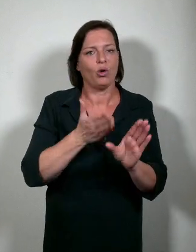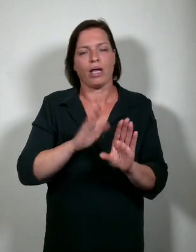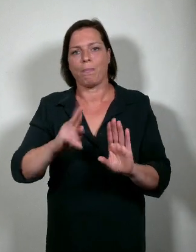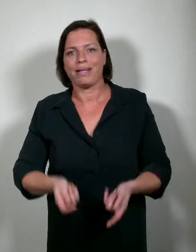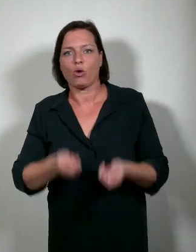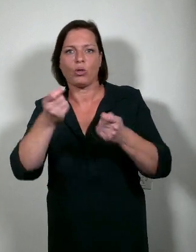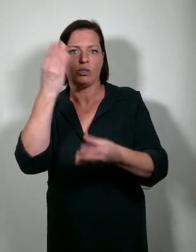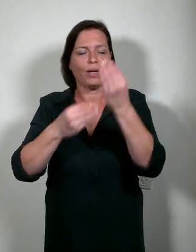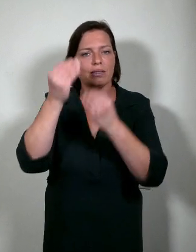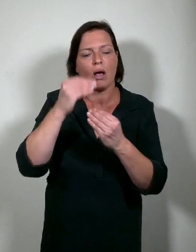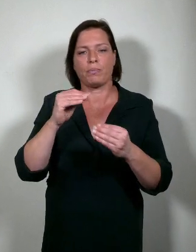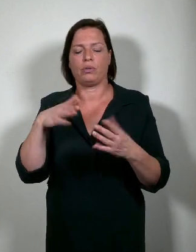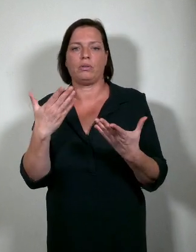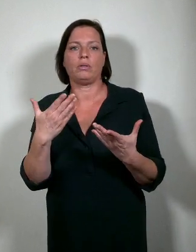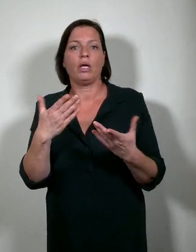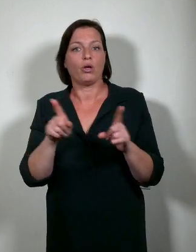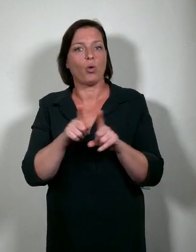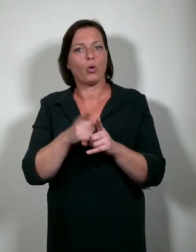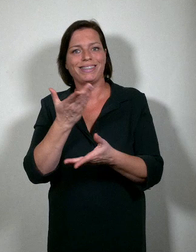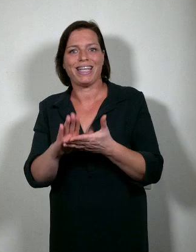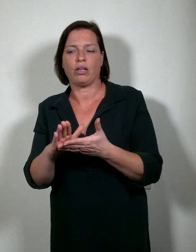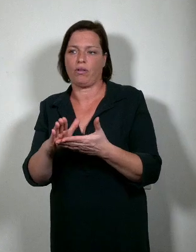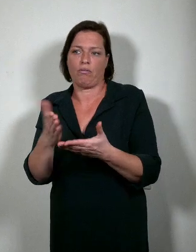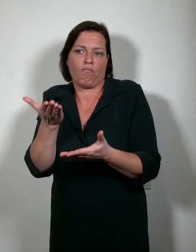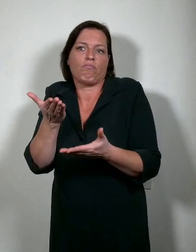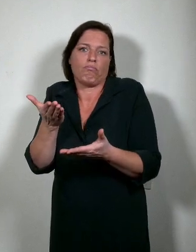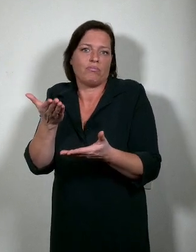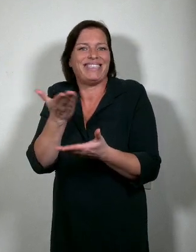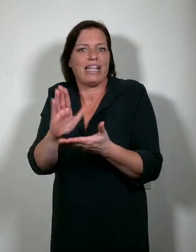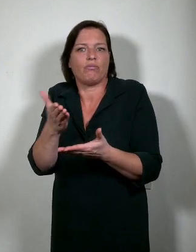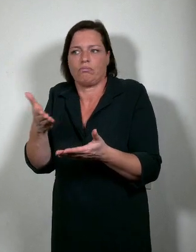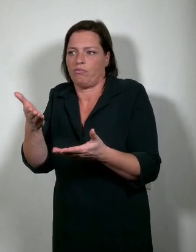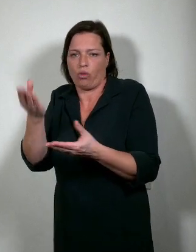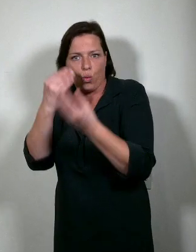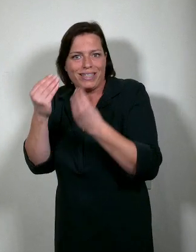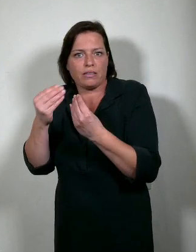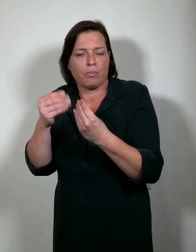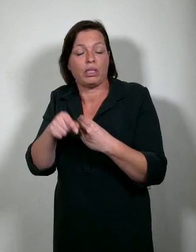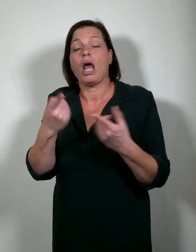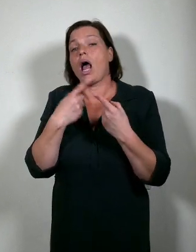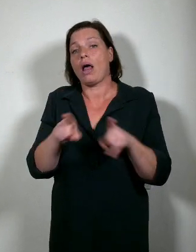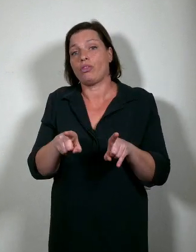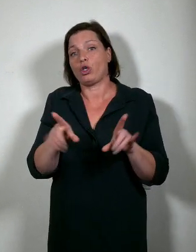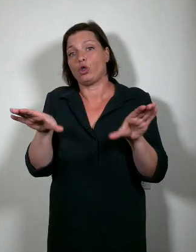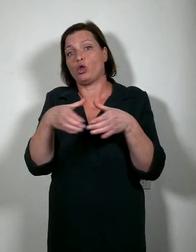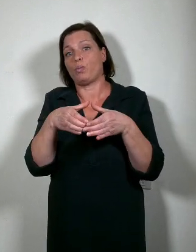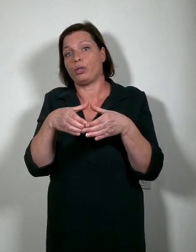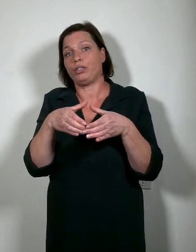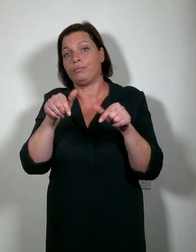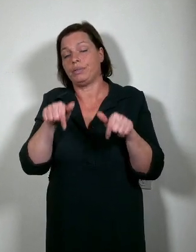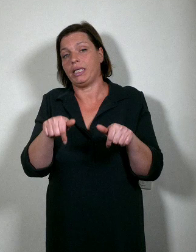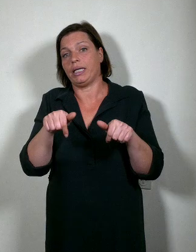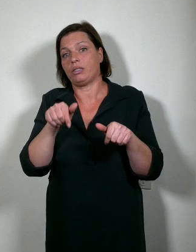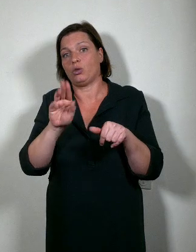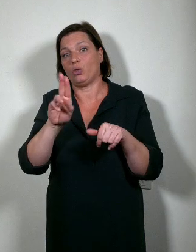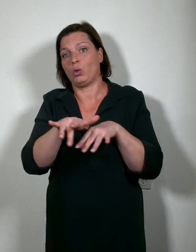pedagogische wetenschappen en een deel van de faculteit wetenschappen terug. En dan de andere groepen binnen de faculteit,